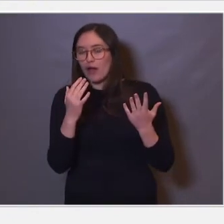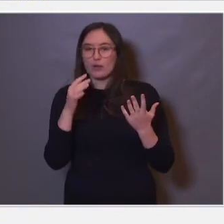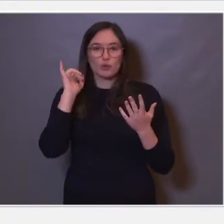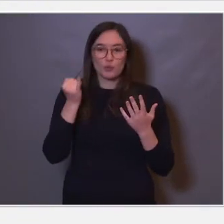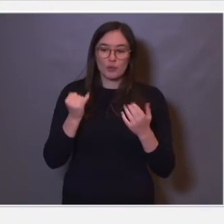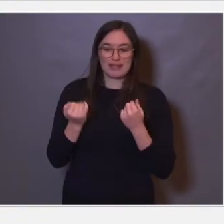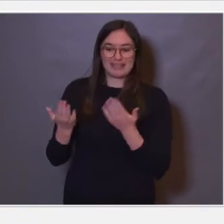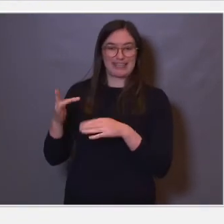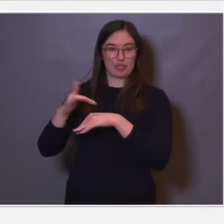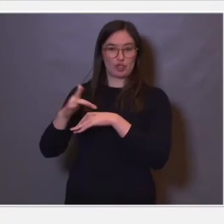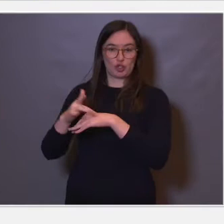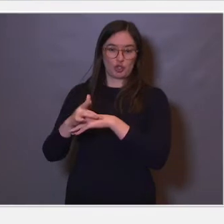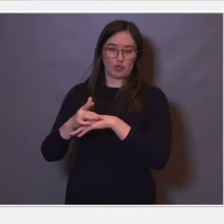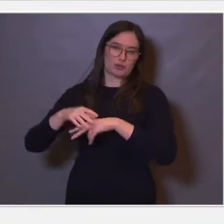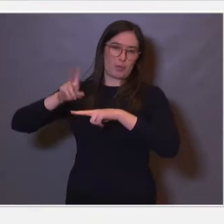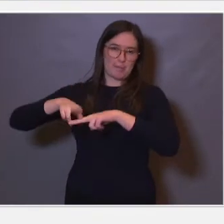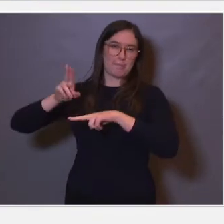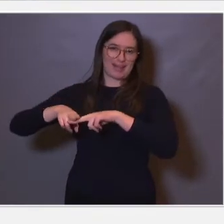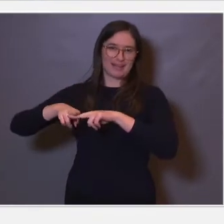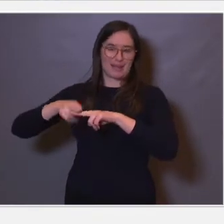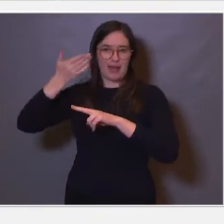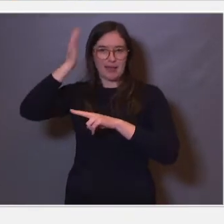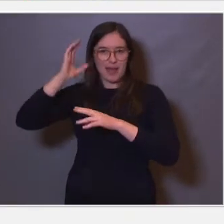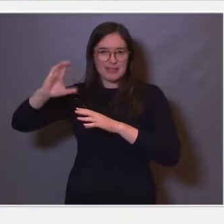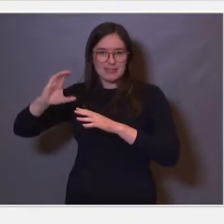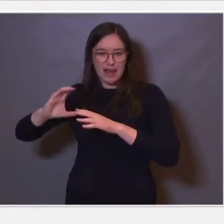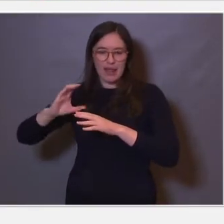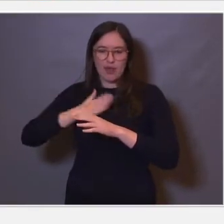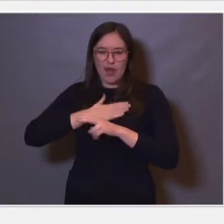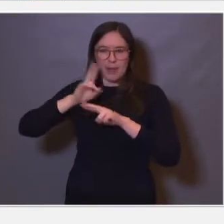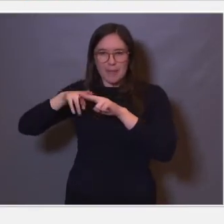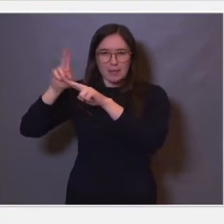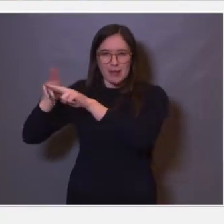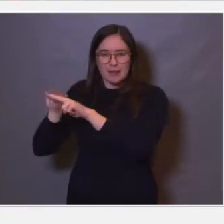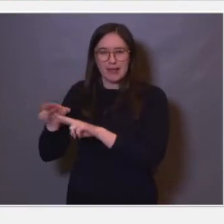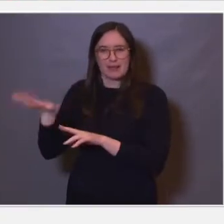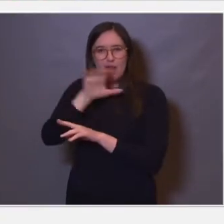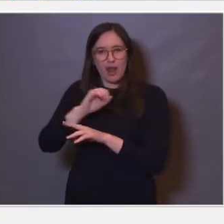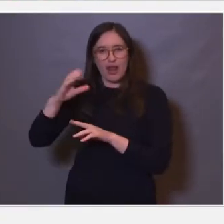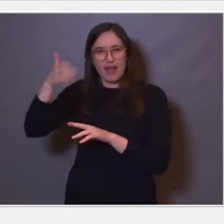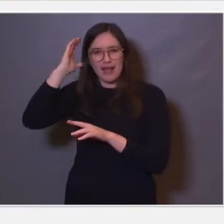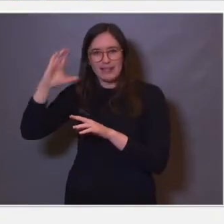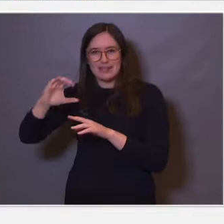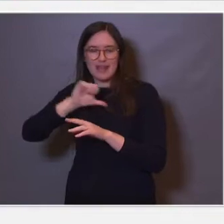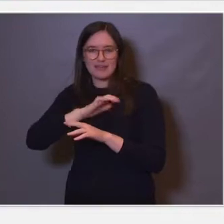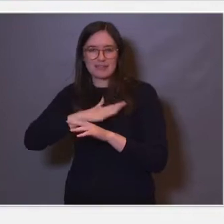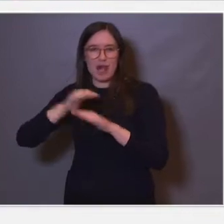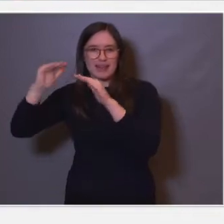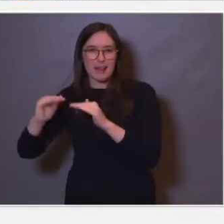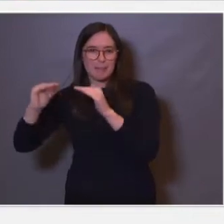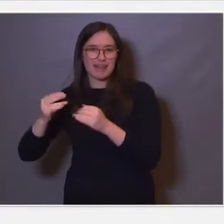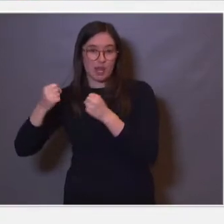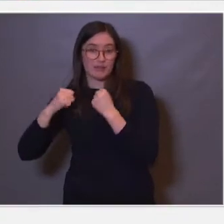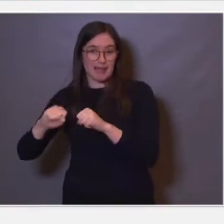er vist her, så kan vi merke de ulike hjernecellene. Her har vi merket alle hjernecellene som har en sånn dempen aktivitet til musehjernen.